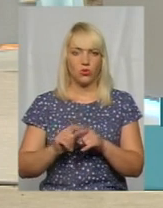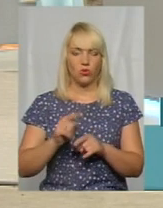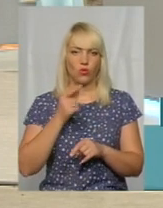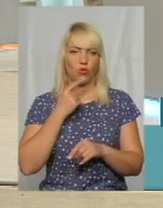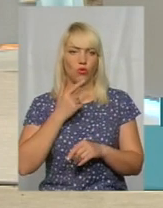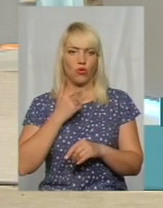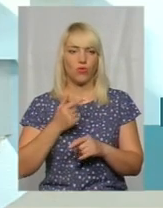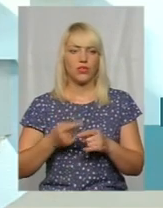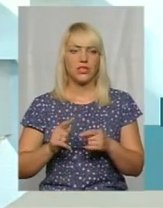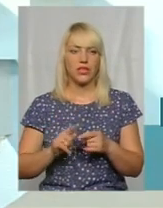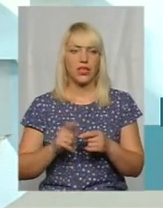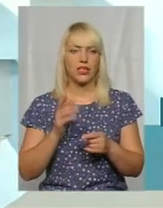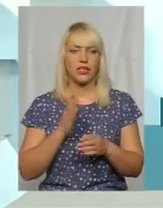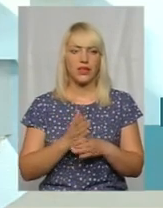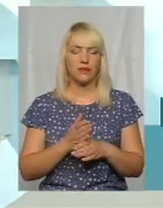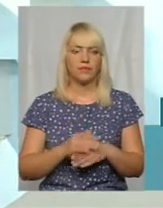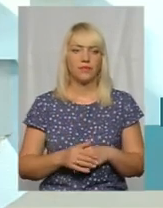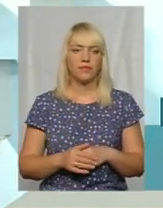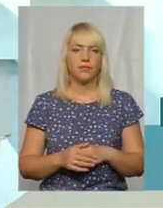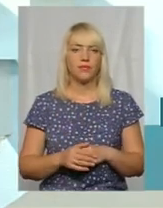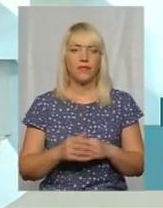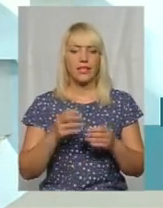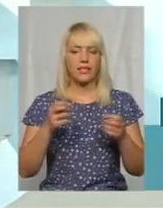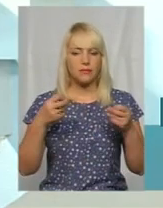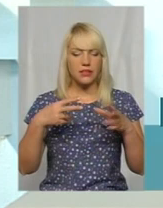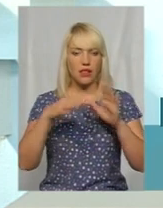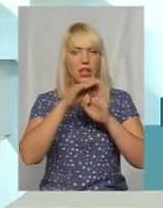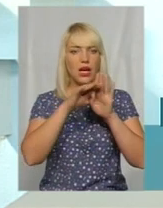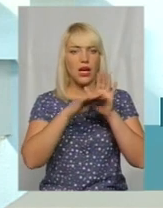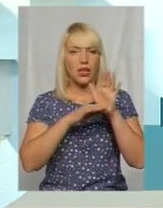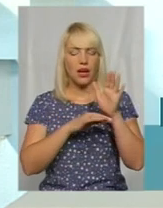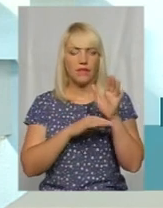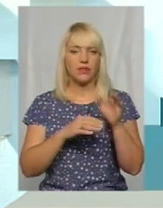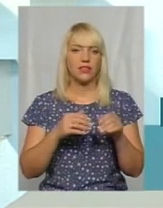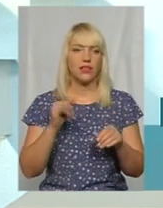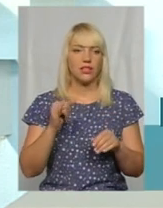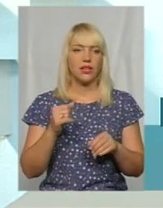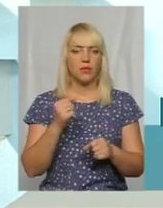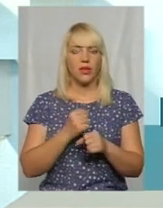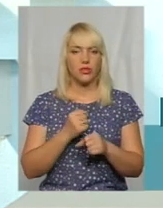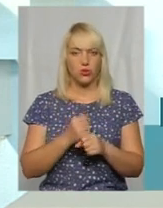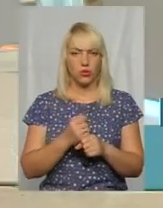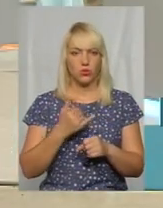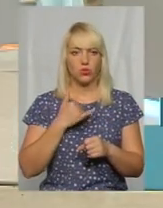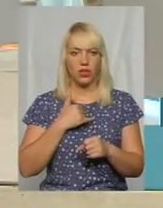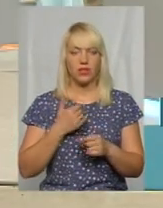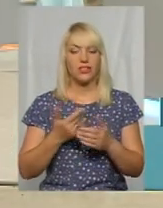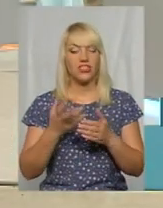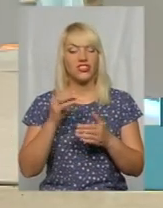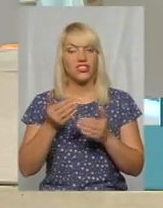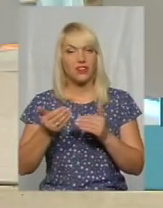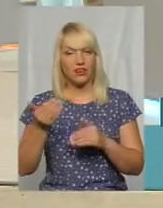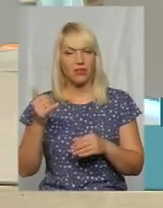розписані, ви вже чули, графіки виїздів, працюють в нас навіть і до цього доноромобіля. В нас